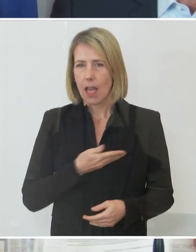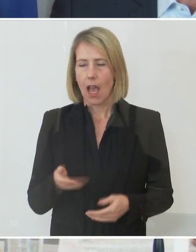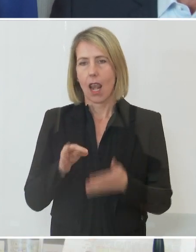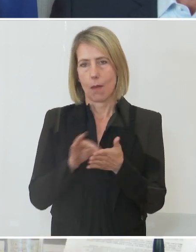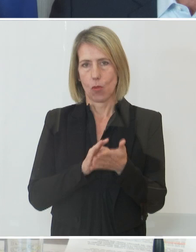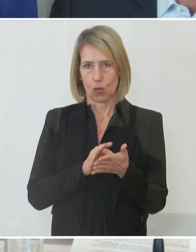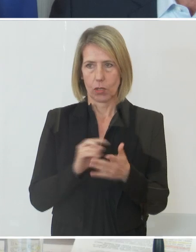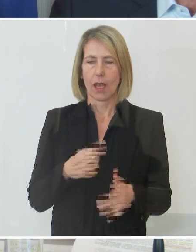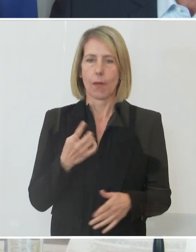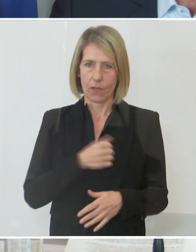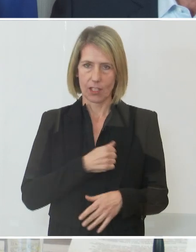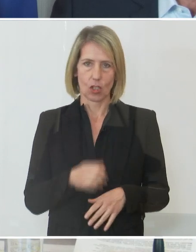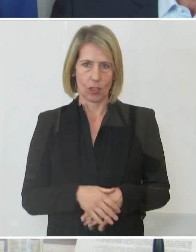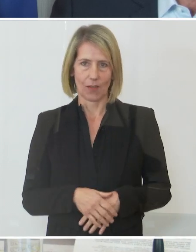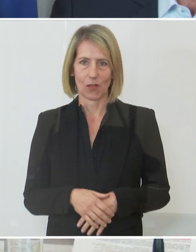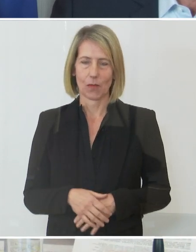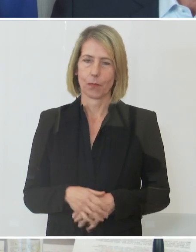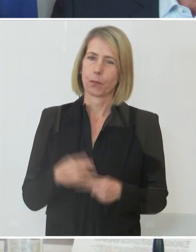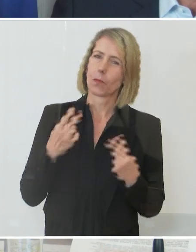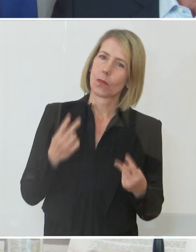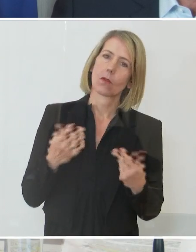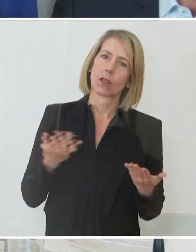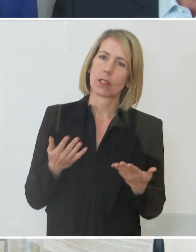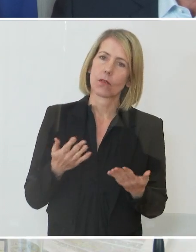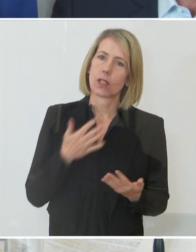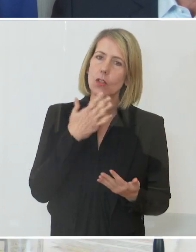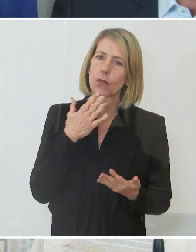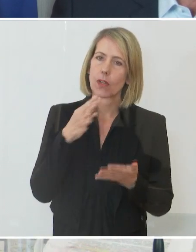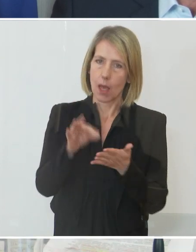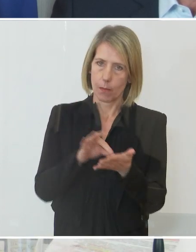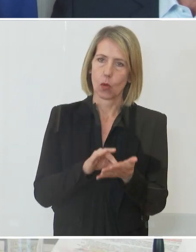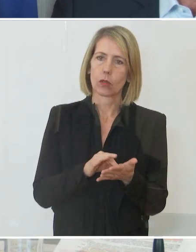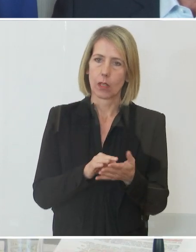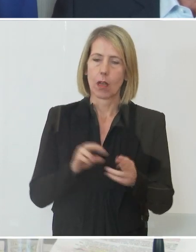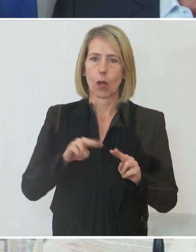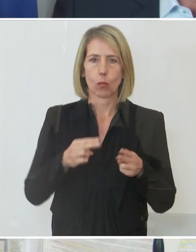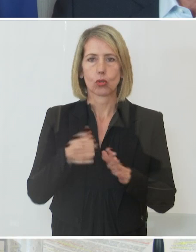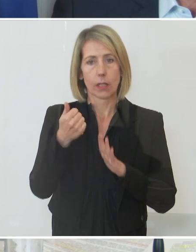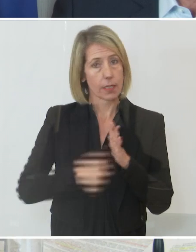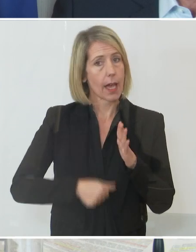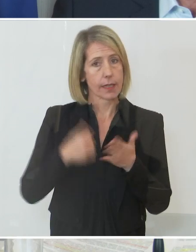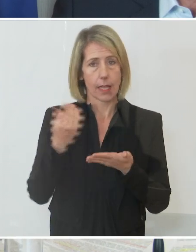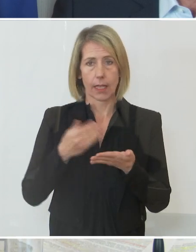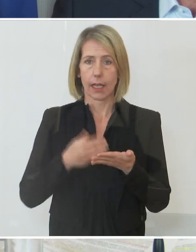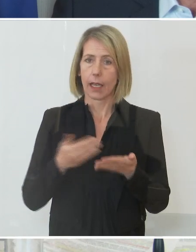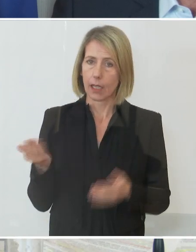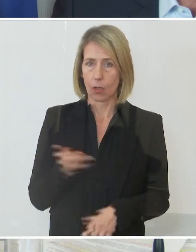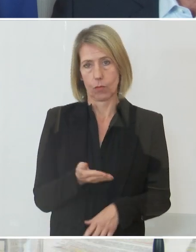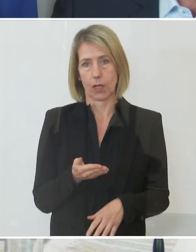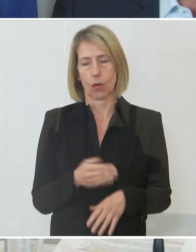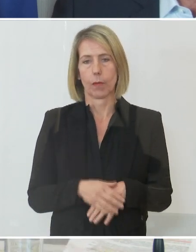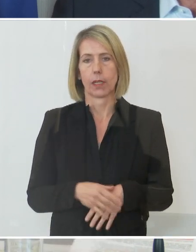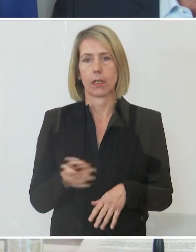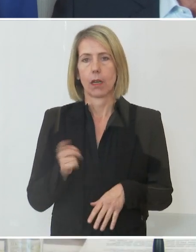ungen. Es ist wichtig, dass wir hier in vielen Punkten bundeseinheitliche Regelungen haben, aber auch deutlich